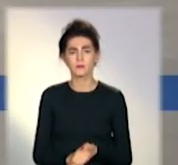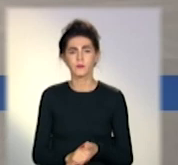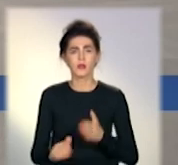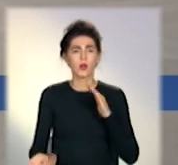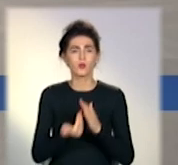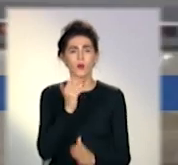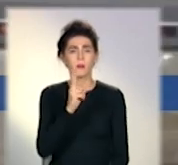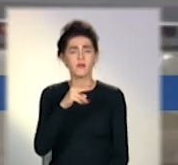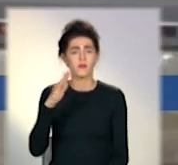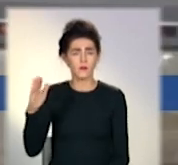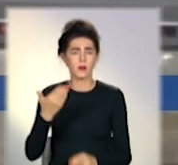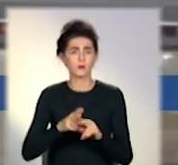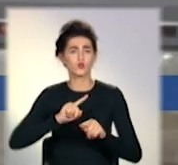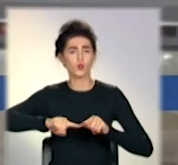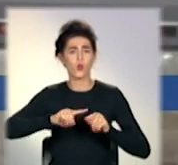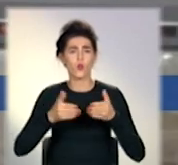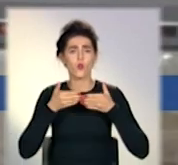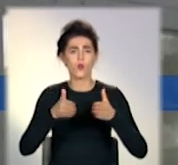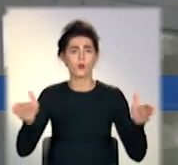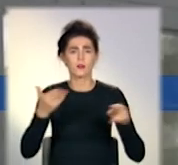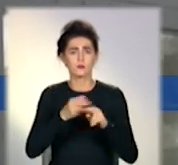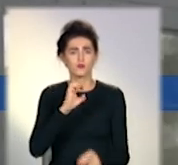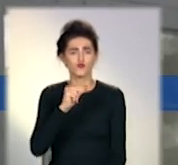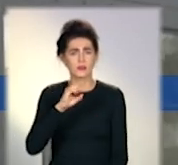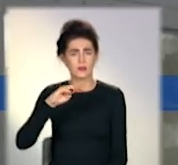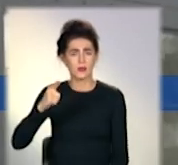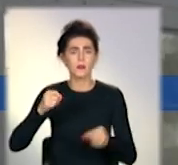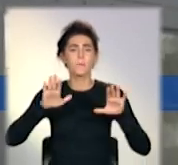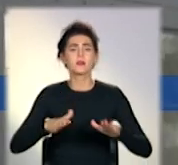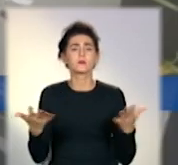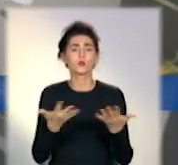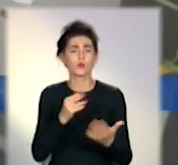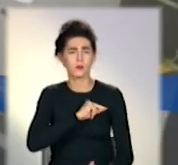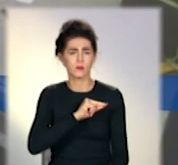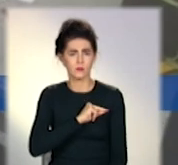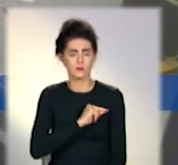Новий КПВВ незабаром відкриють у щастя. На якому етапі роботи?